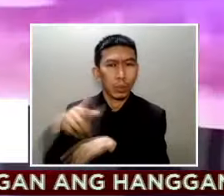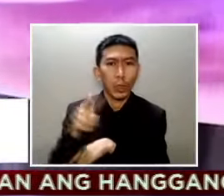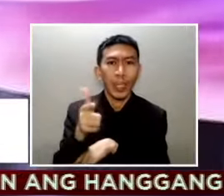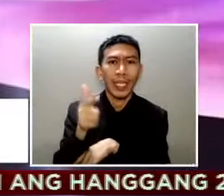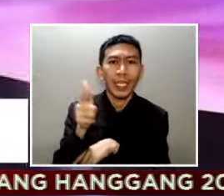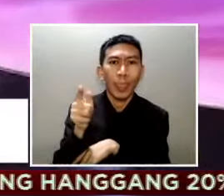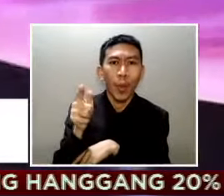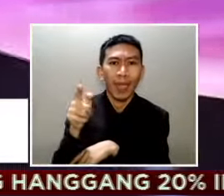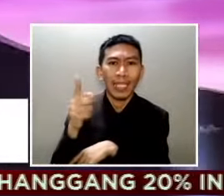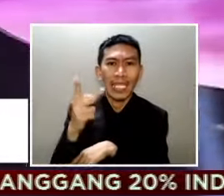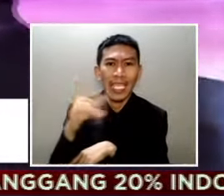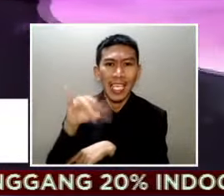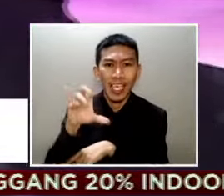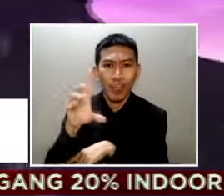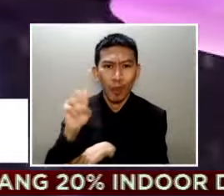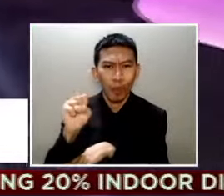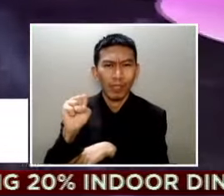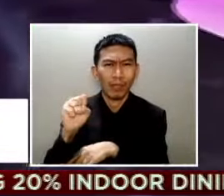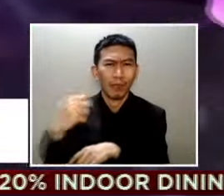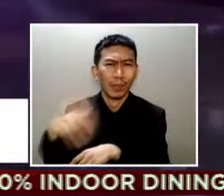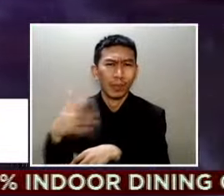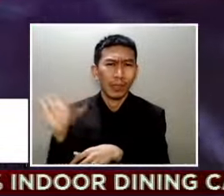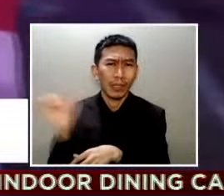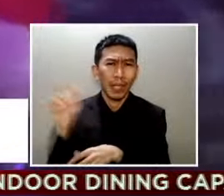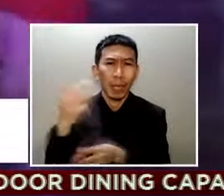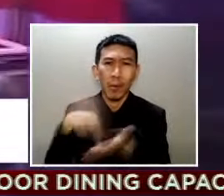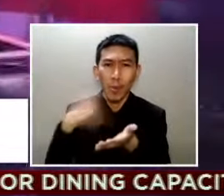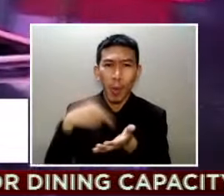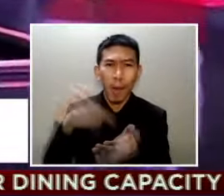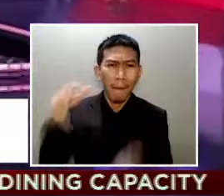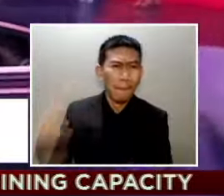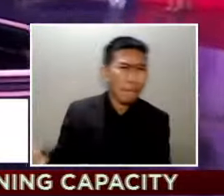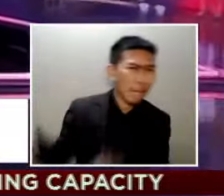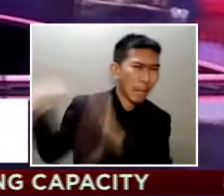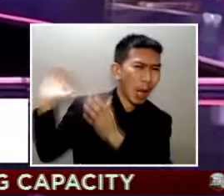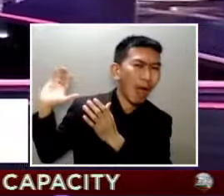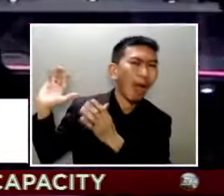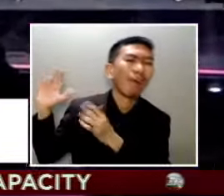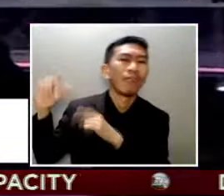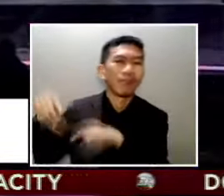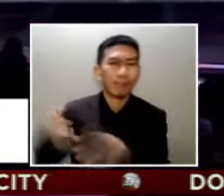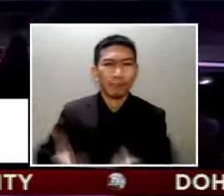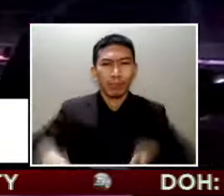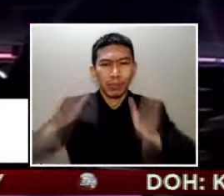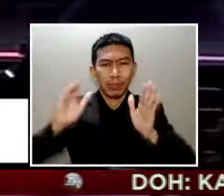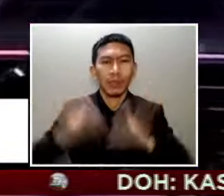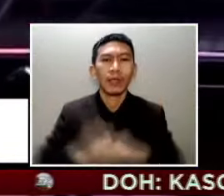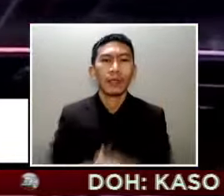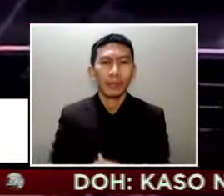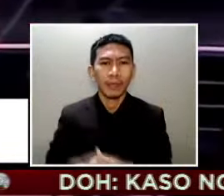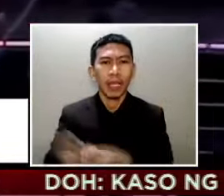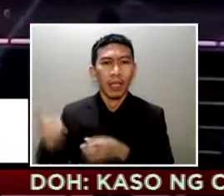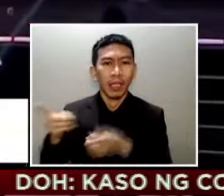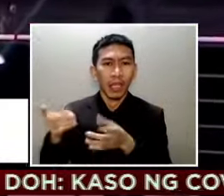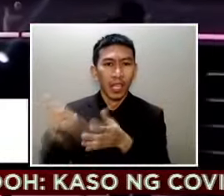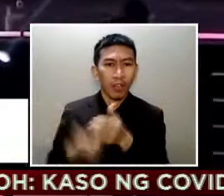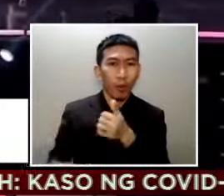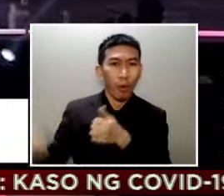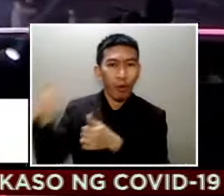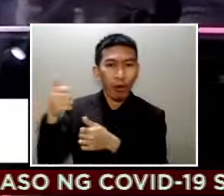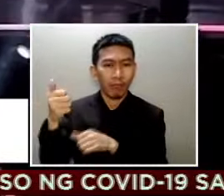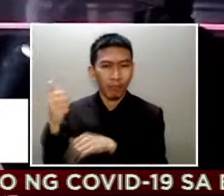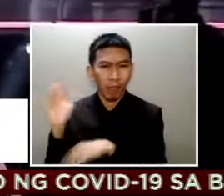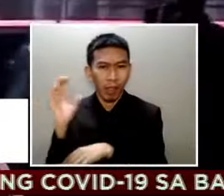kalahating kaba ng bigas. Ipinaliwanag ni Miss Universe Philippines National Director Shamsi Sup-Sup kung ano ang nangyari sa